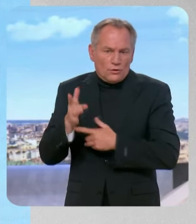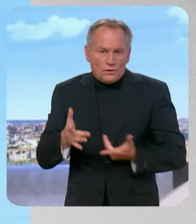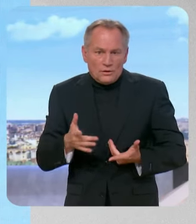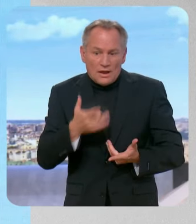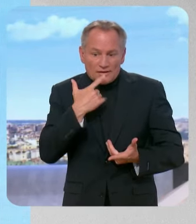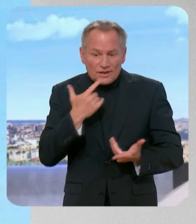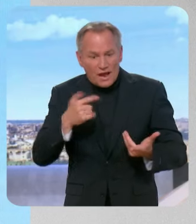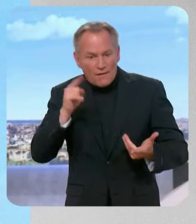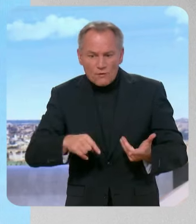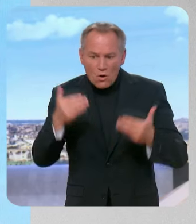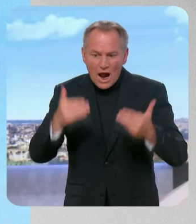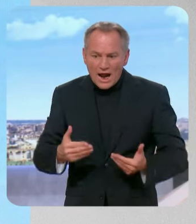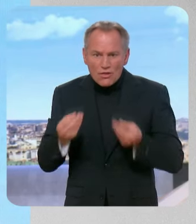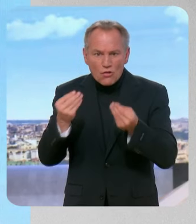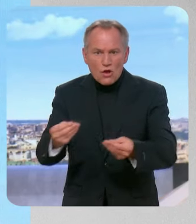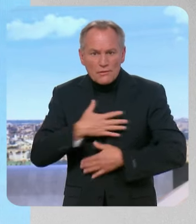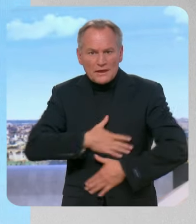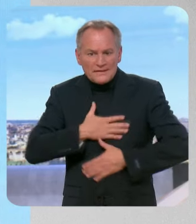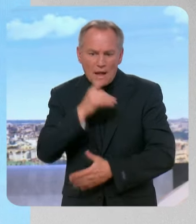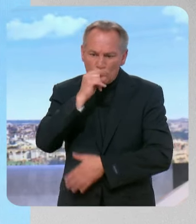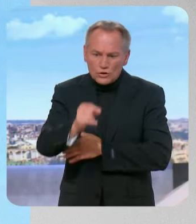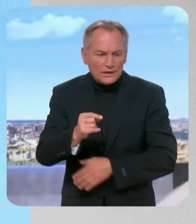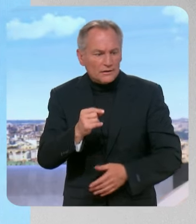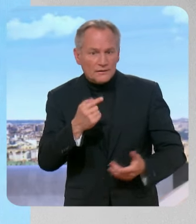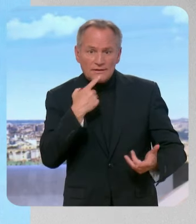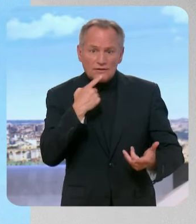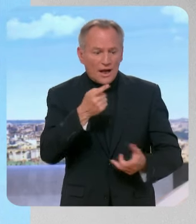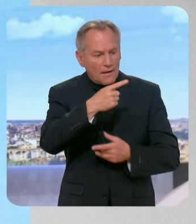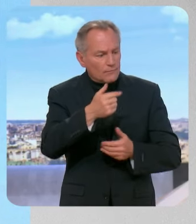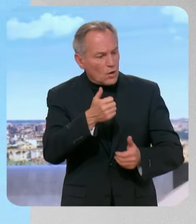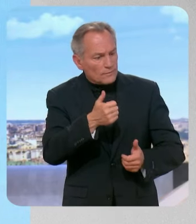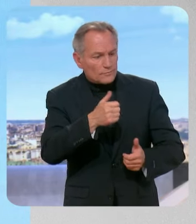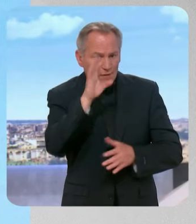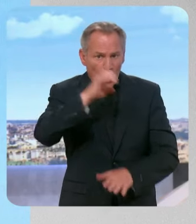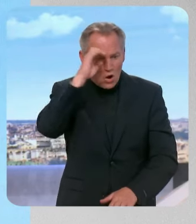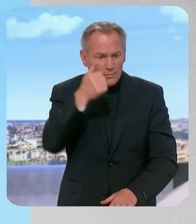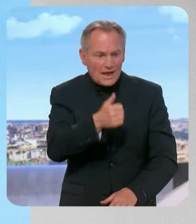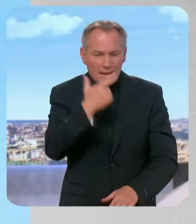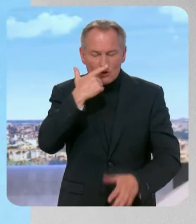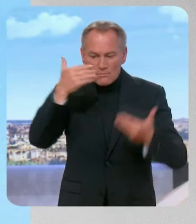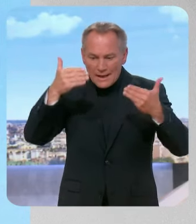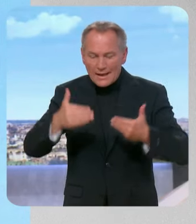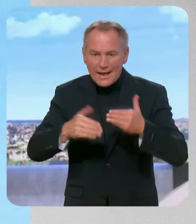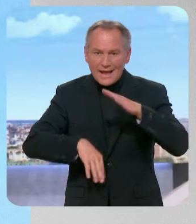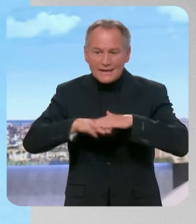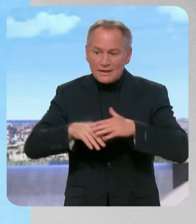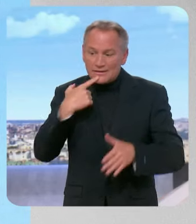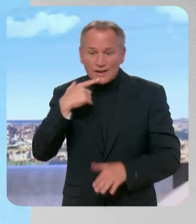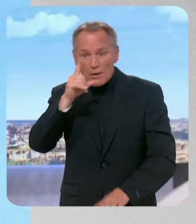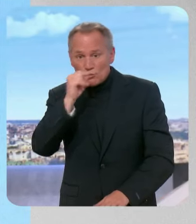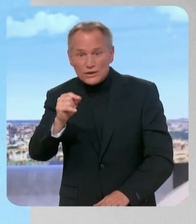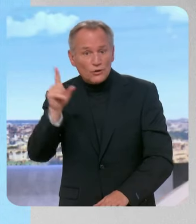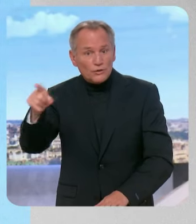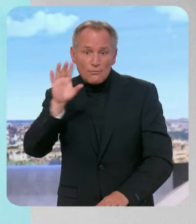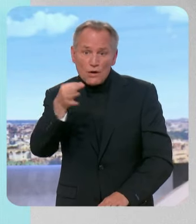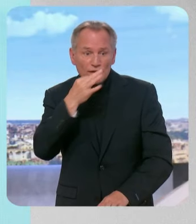arrêter de faire plaisir à Vladimir Poutine en se plaçant nous-mêmes des limites tous les jours, ce qui permet à Poutine de faire ses plans de il a raison